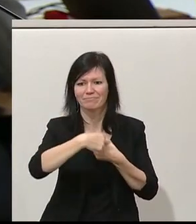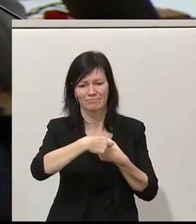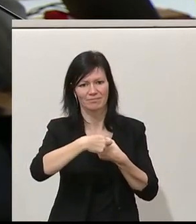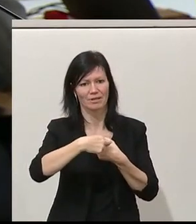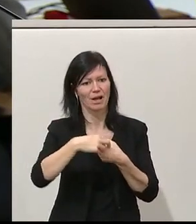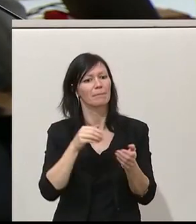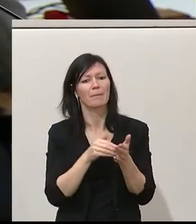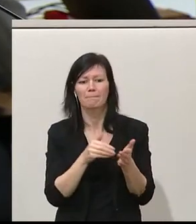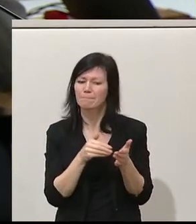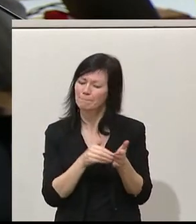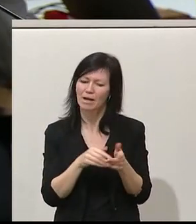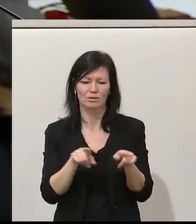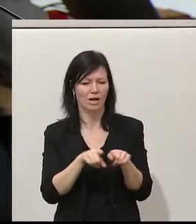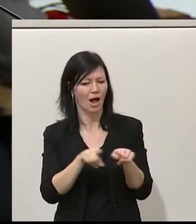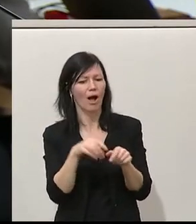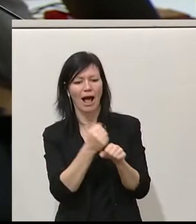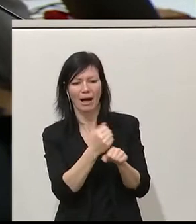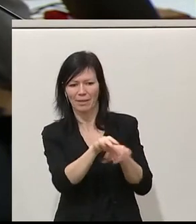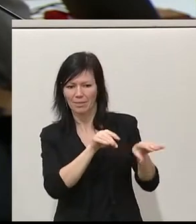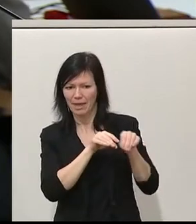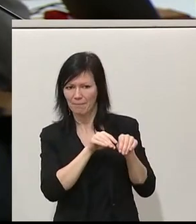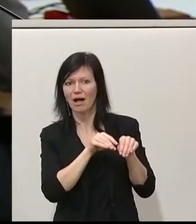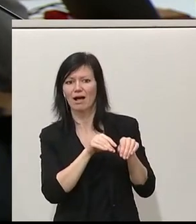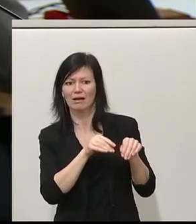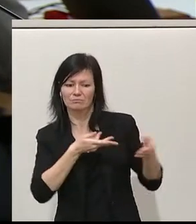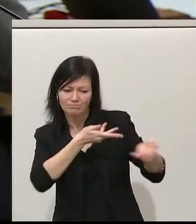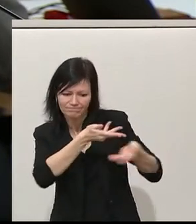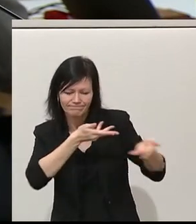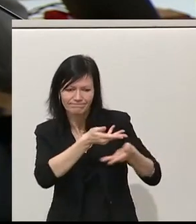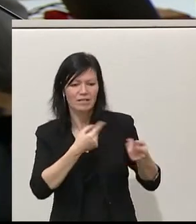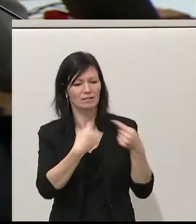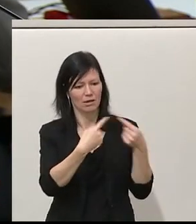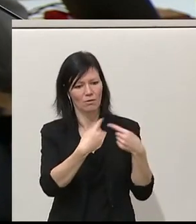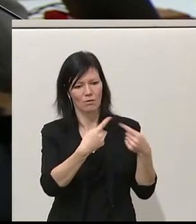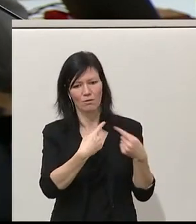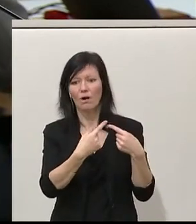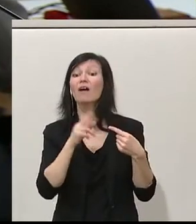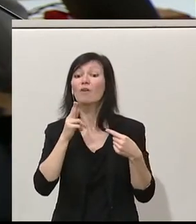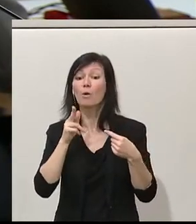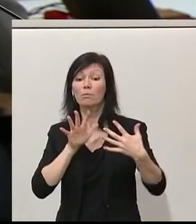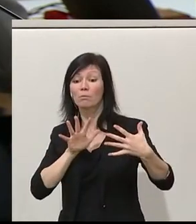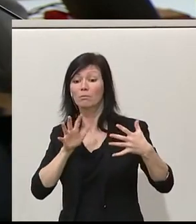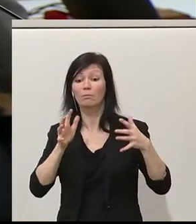Dialog mit den Arbeitnehmerinnen und Arbeitnehmern entwickeln müssen, die diese Transformation gemeinsam begleiten werden.